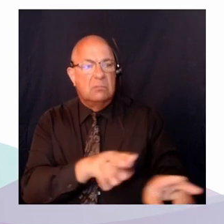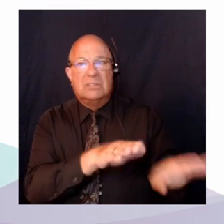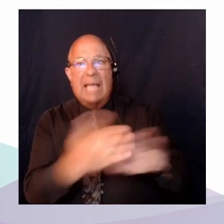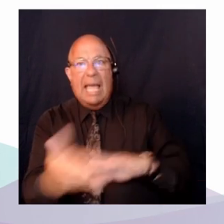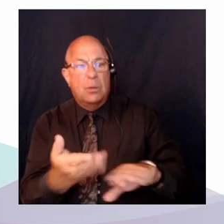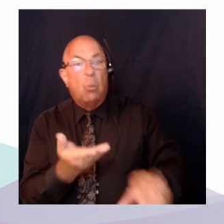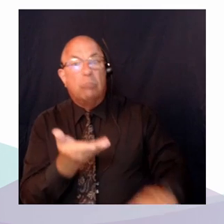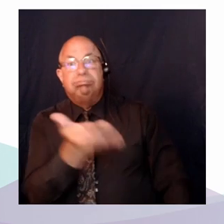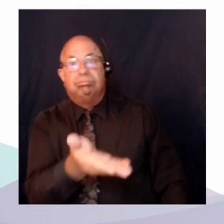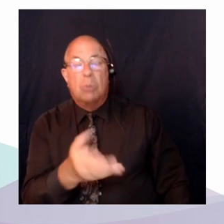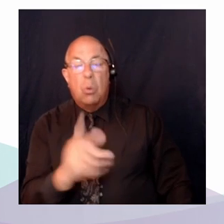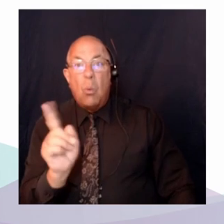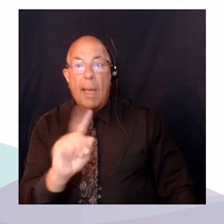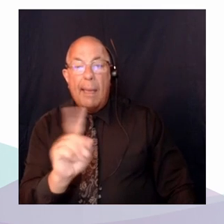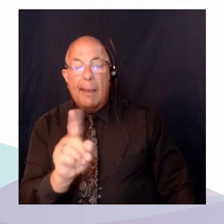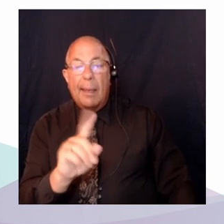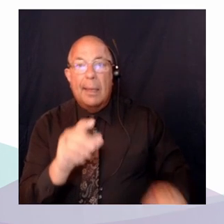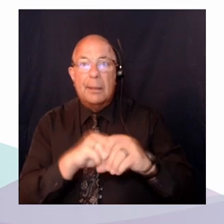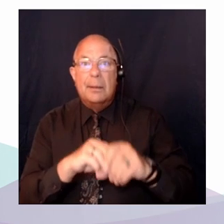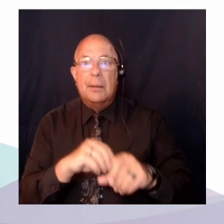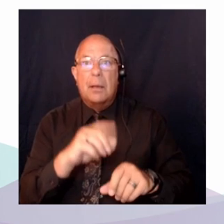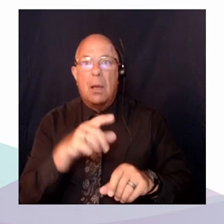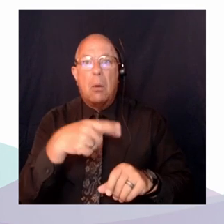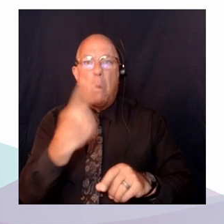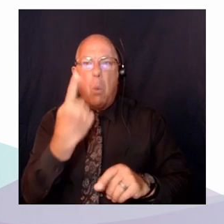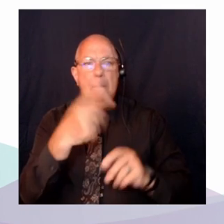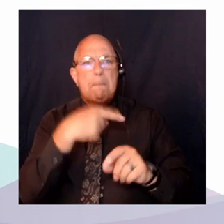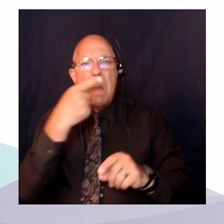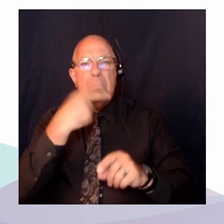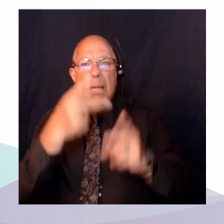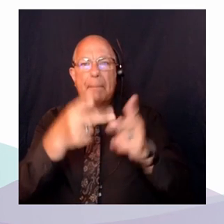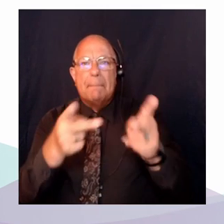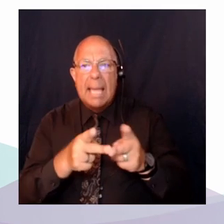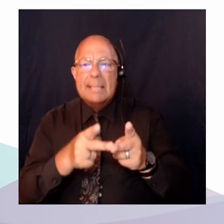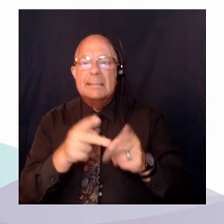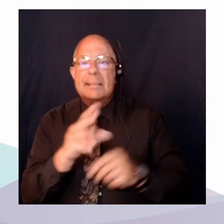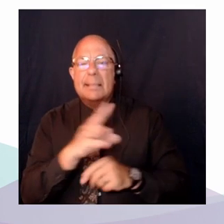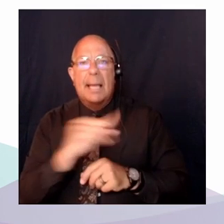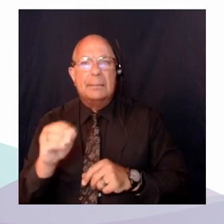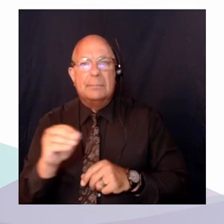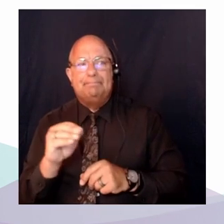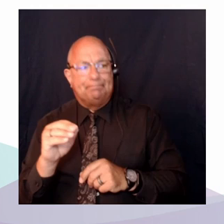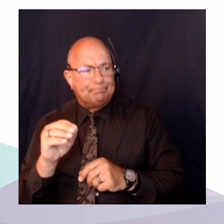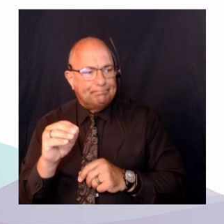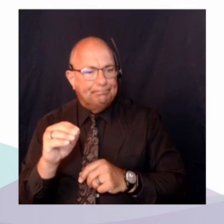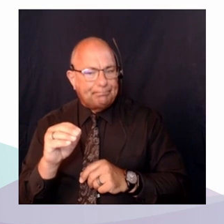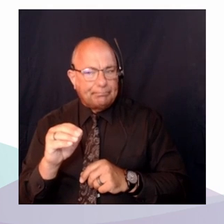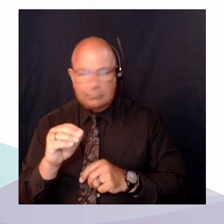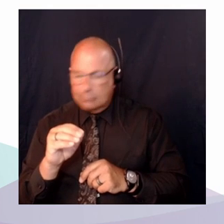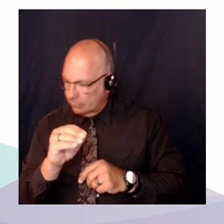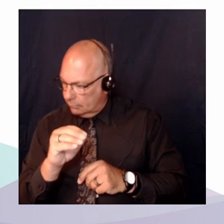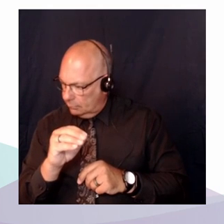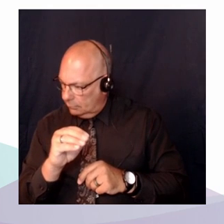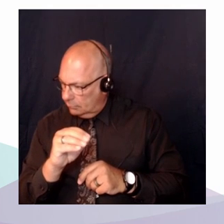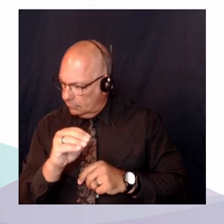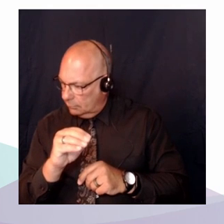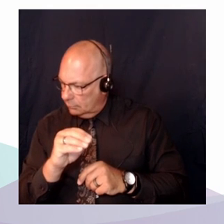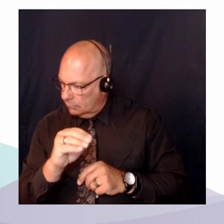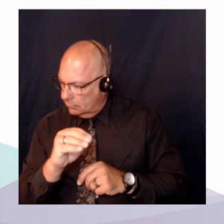Donc, il y a eu un recours qui a été intenté au beau milieu de la crise de la COVID-19 pour demander à ce que les décrets qui imposaient le couvre-feu